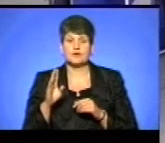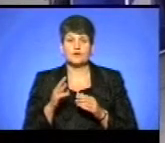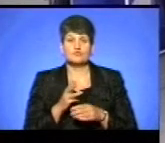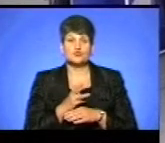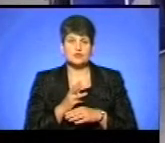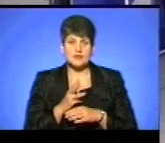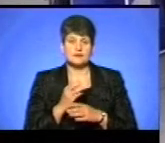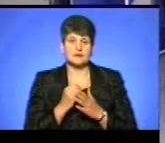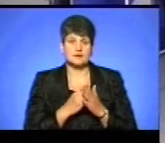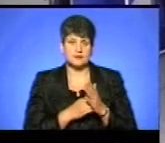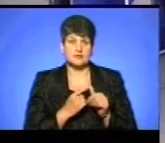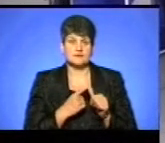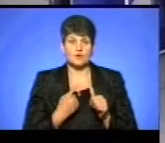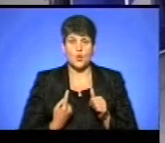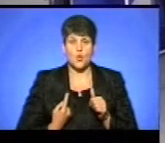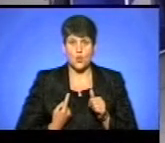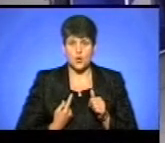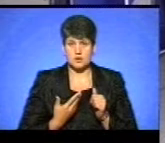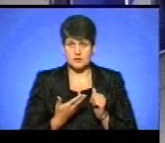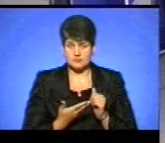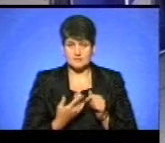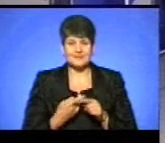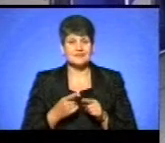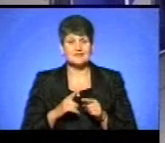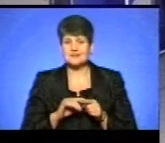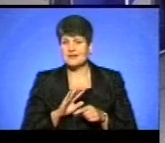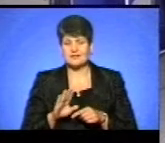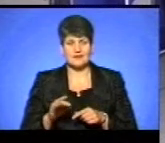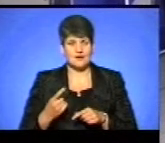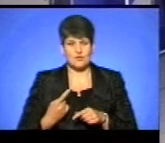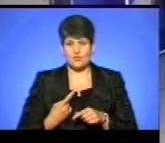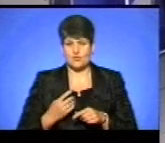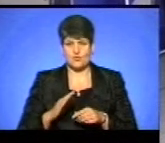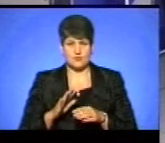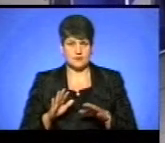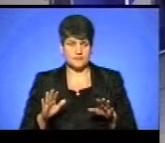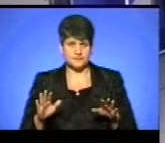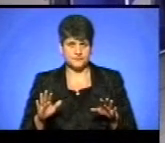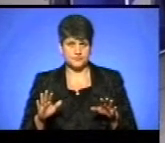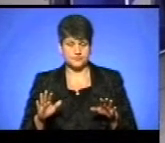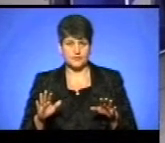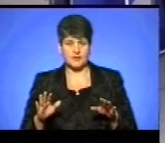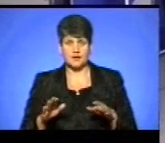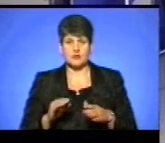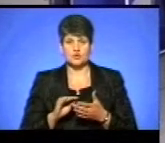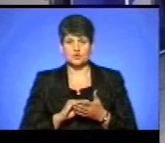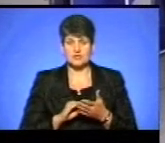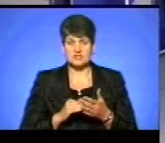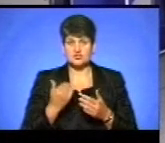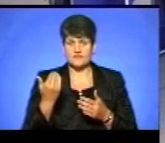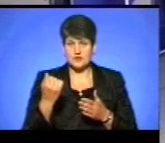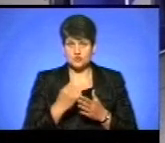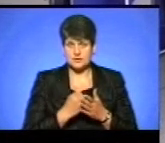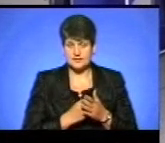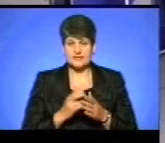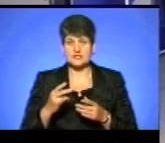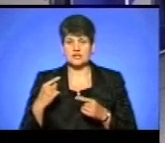телеканалу вони названі як охорона, проте це ніякому разі не охорона, тому що ні журналісти вашого телеканалу, ні